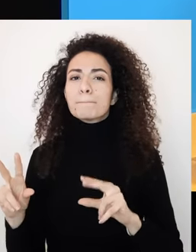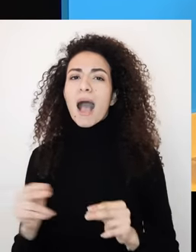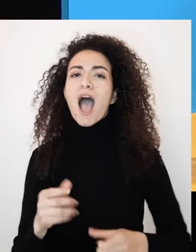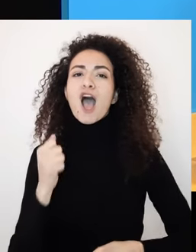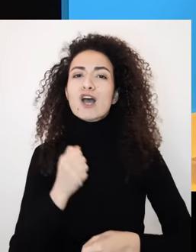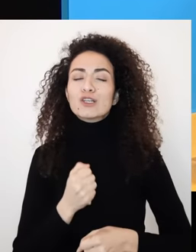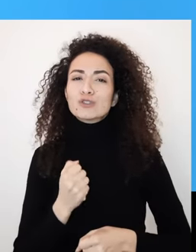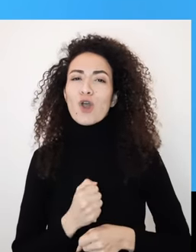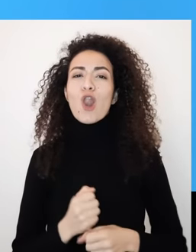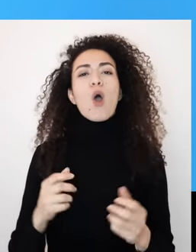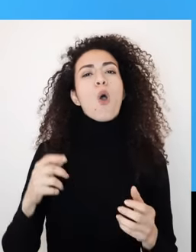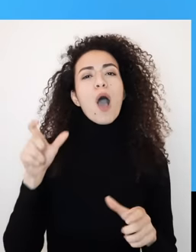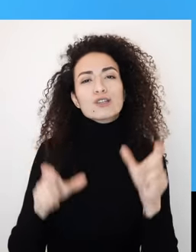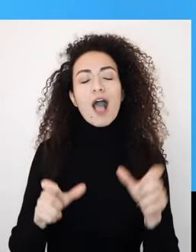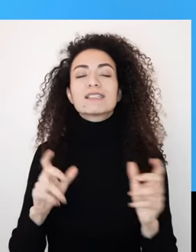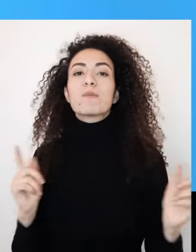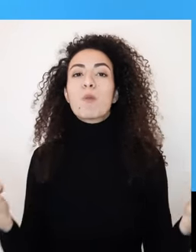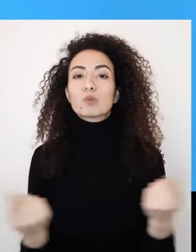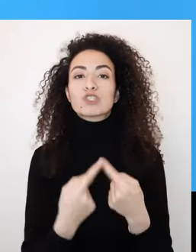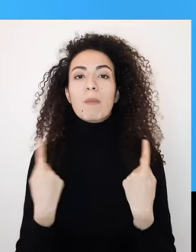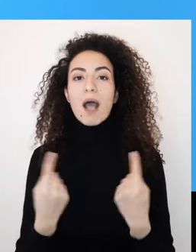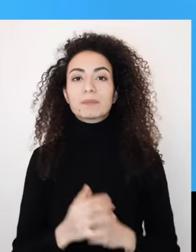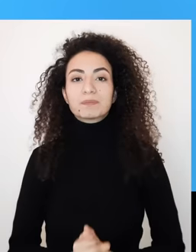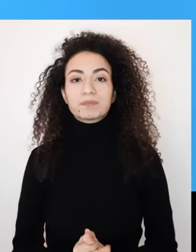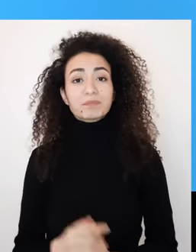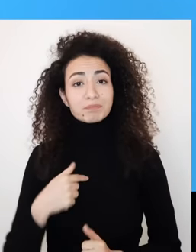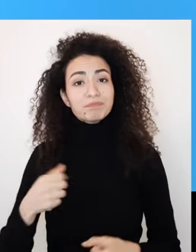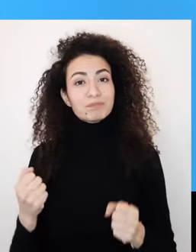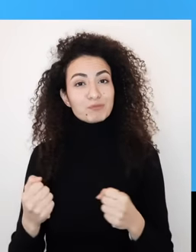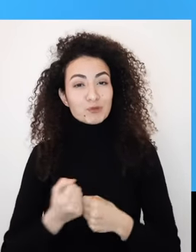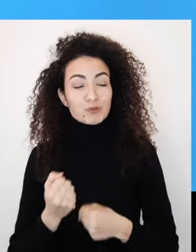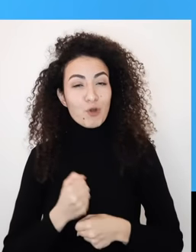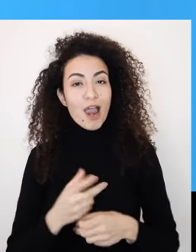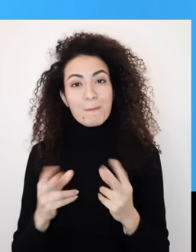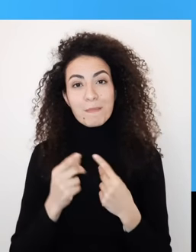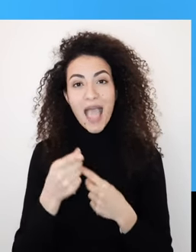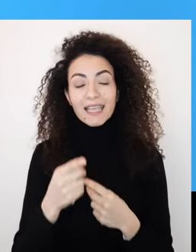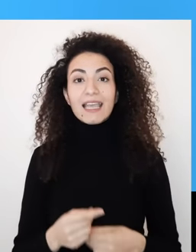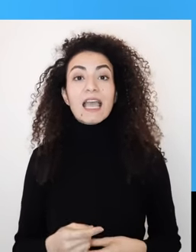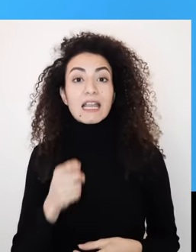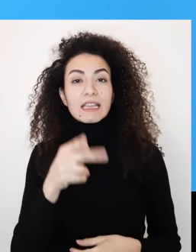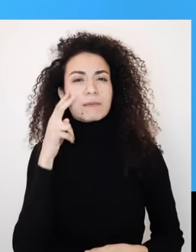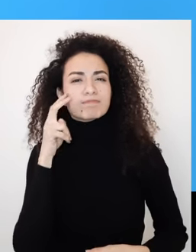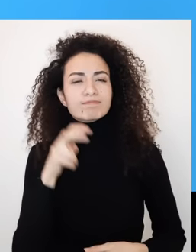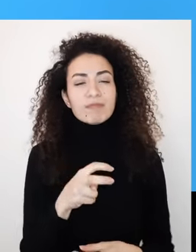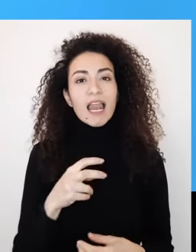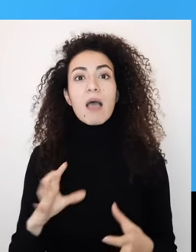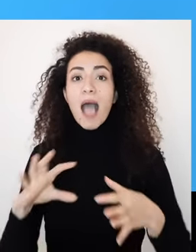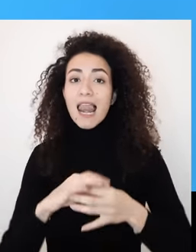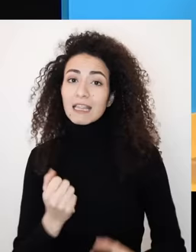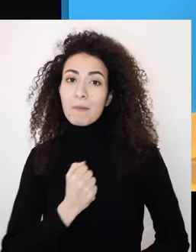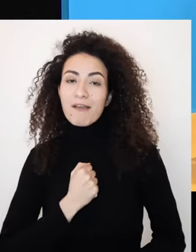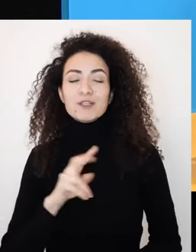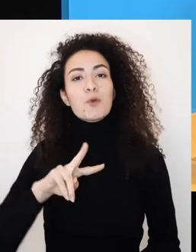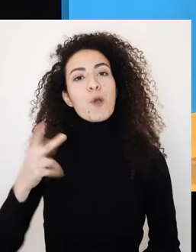الأشخاص والمجتمع حدفنا أنه نرافقك بمسيرة التغيير الداخلية من خلال علاقتك مع ذاتك ومع